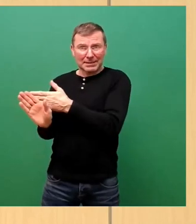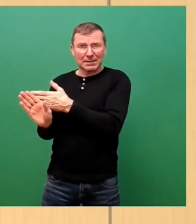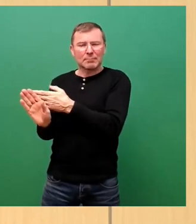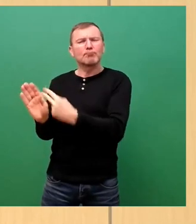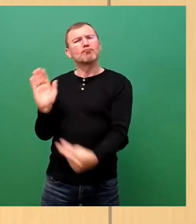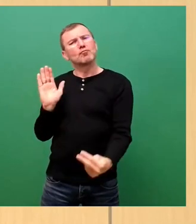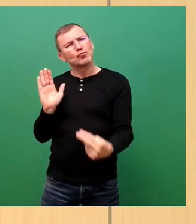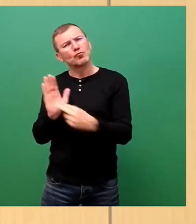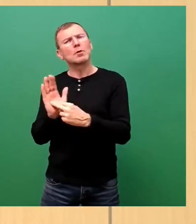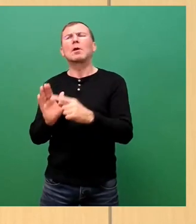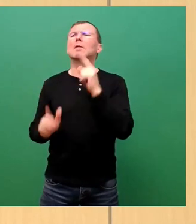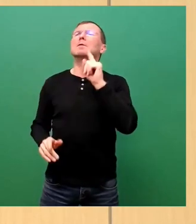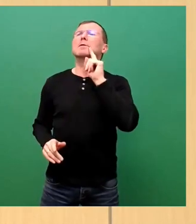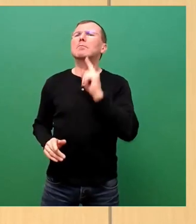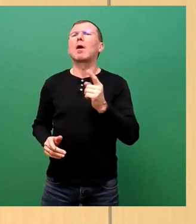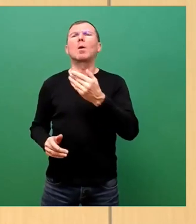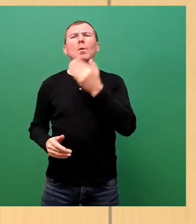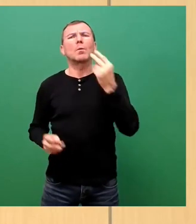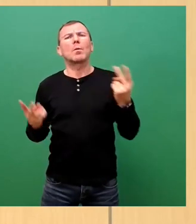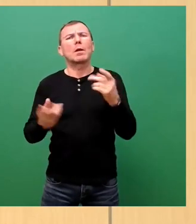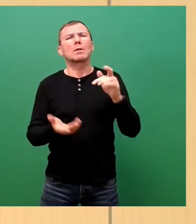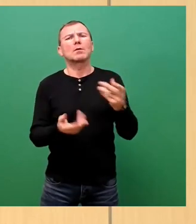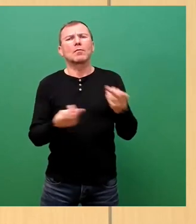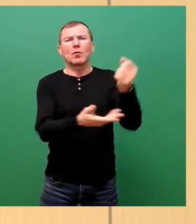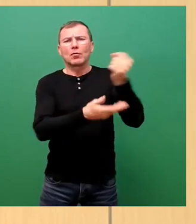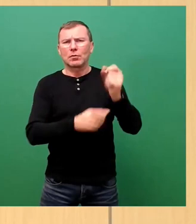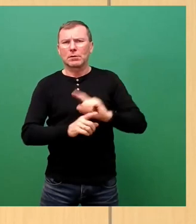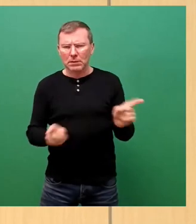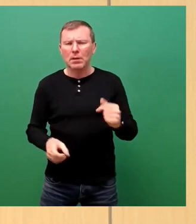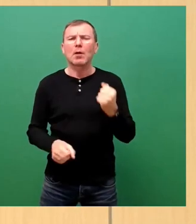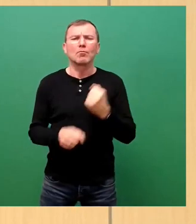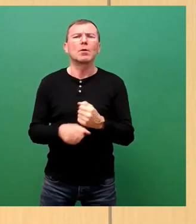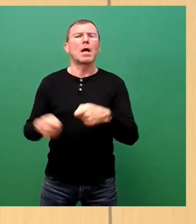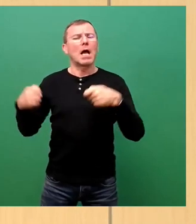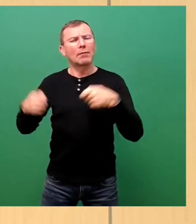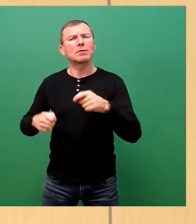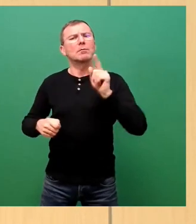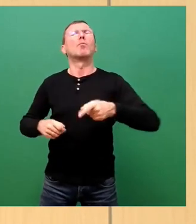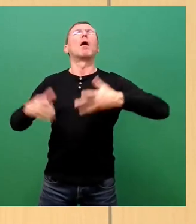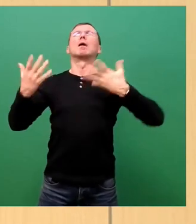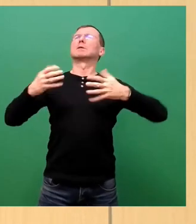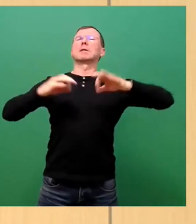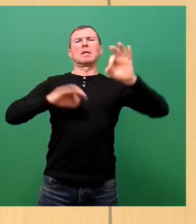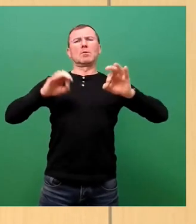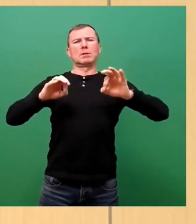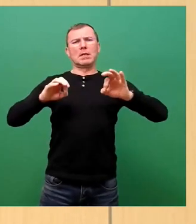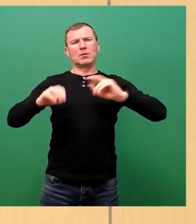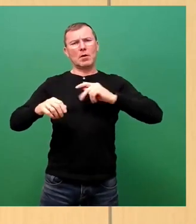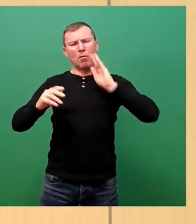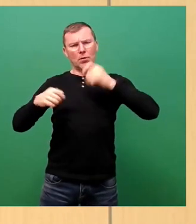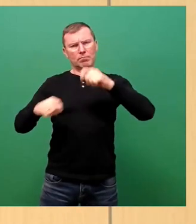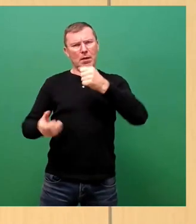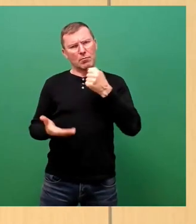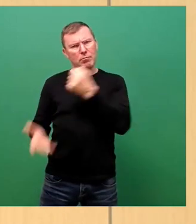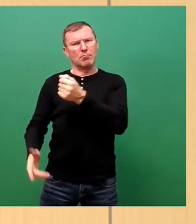wenn es mal keine Landesförderung gibt, dann muss der Investor wenigstens 10 Prozent sozialen Wohnungsbau machen,